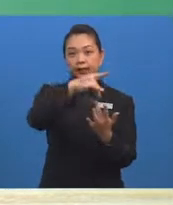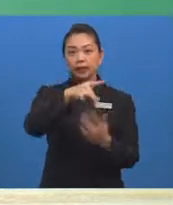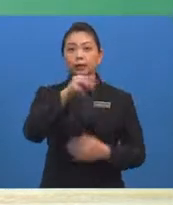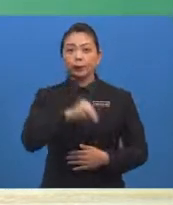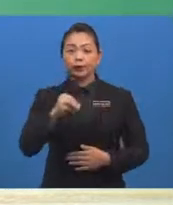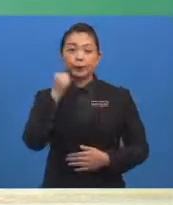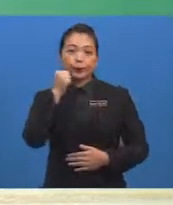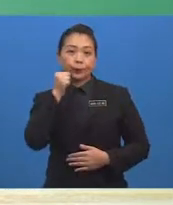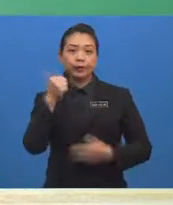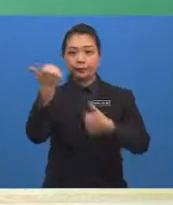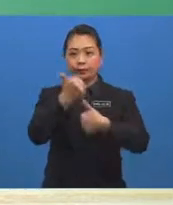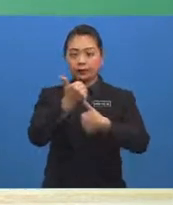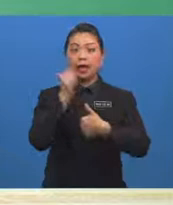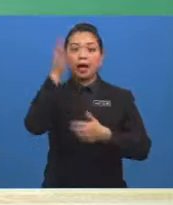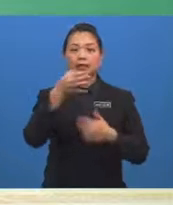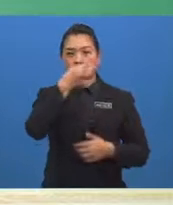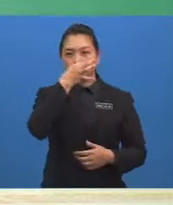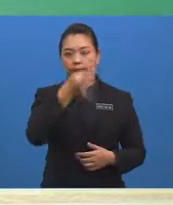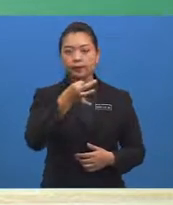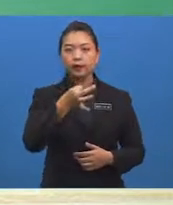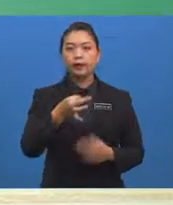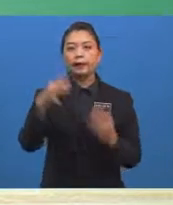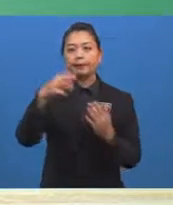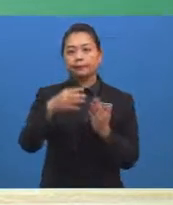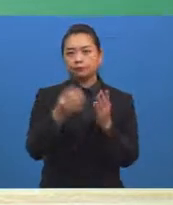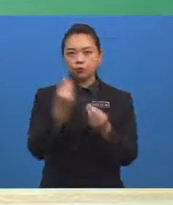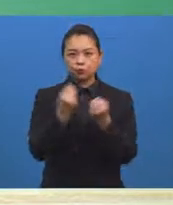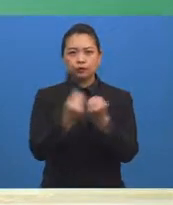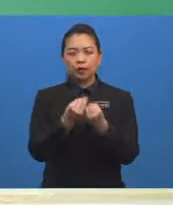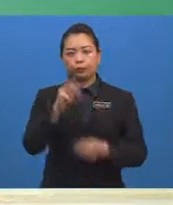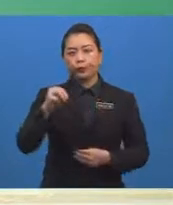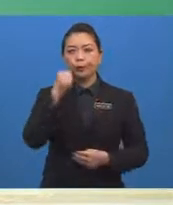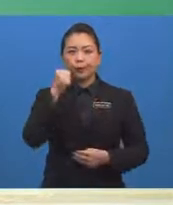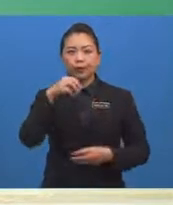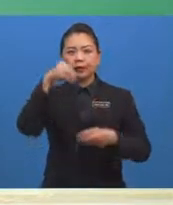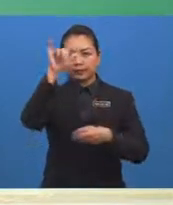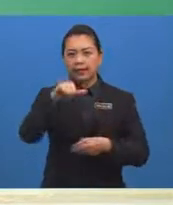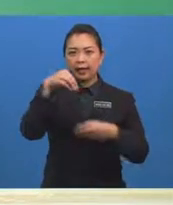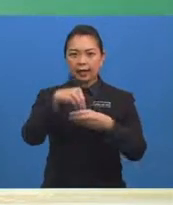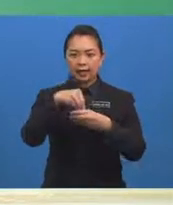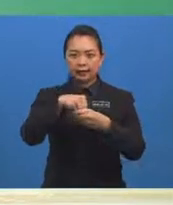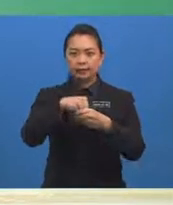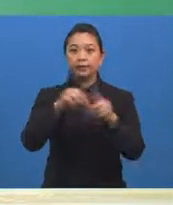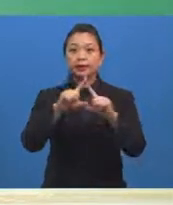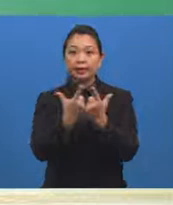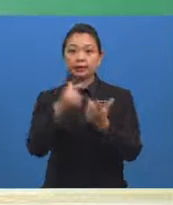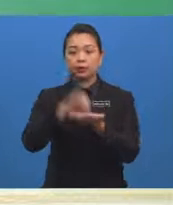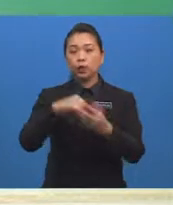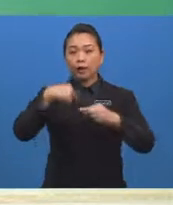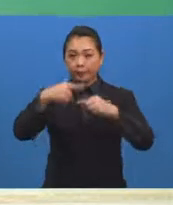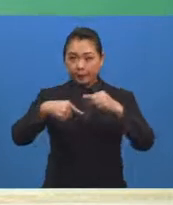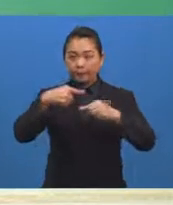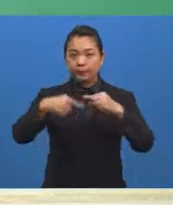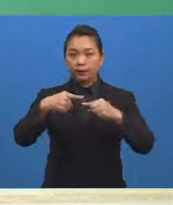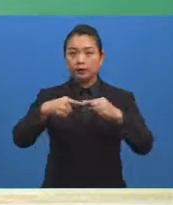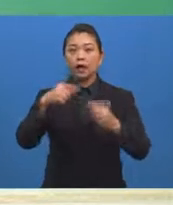mempengaruhi bilangan murid perempuan yang ada di dalam kelas itu apabila murid perempuan kedua